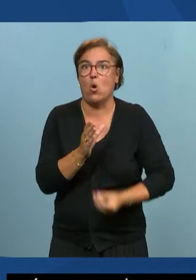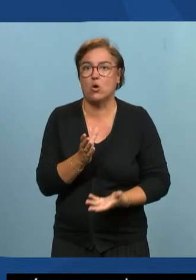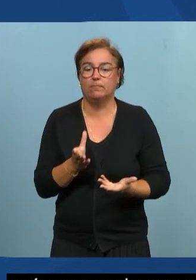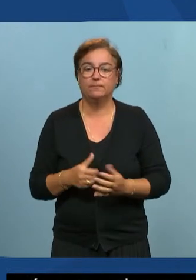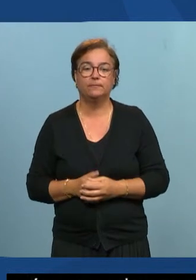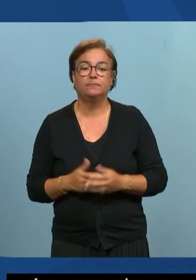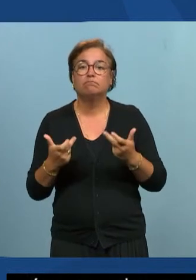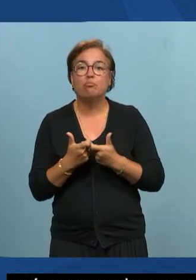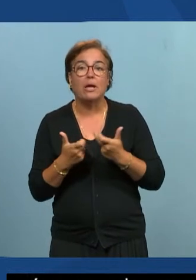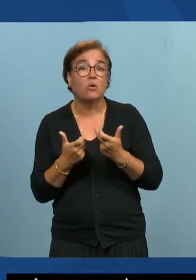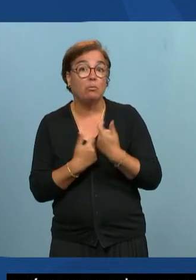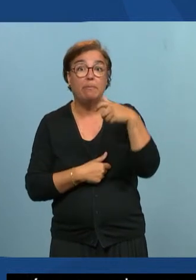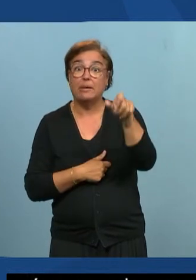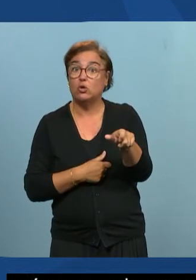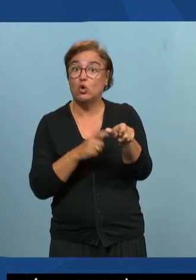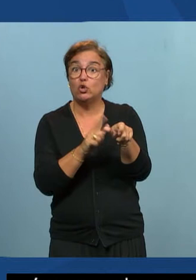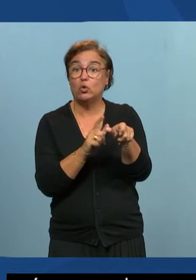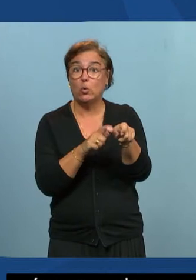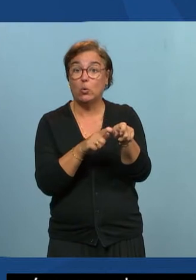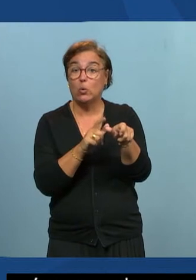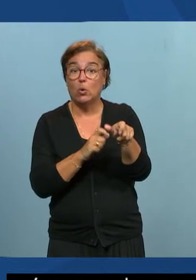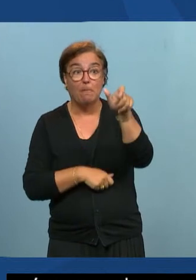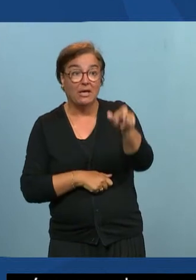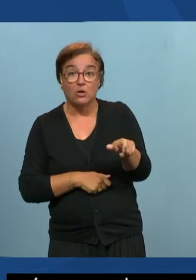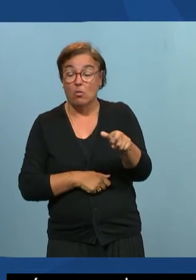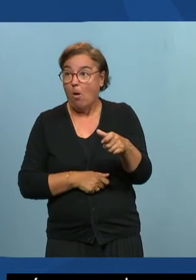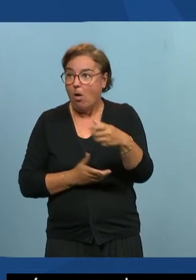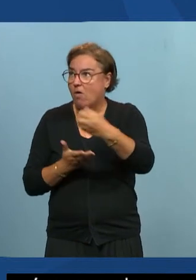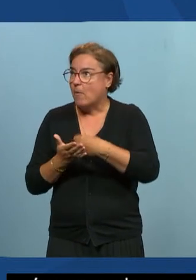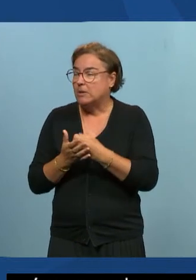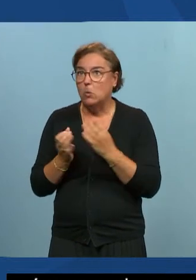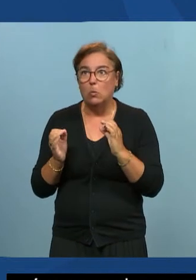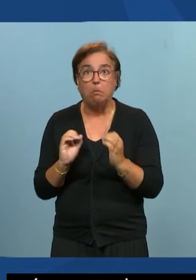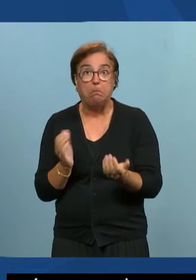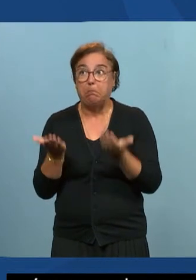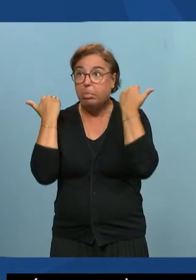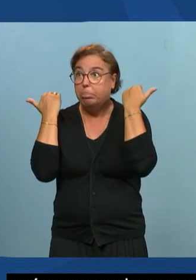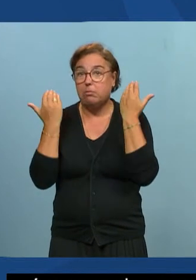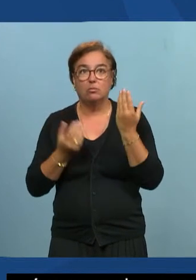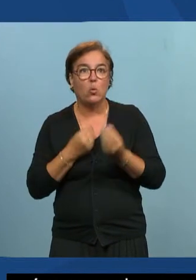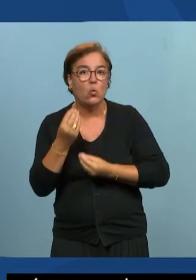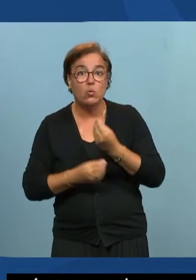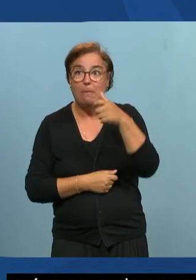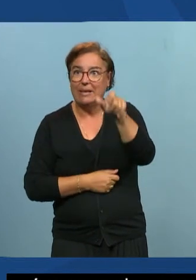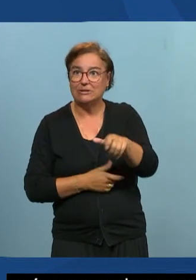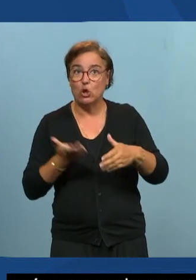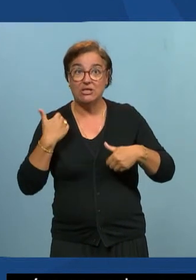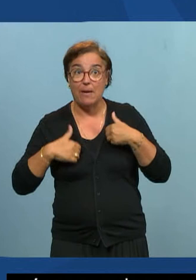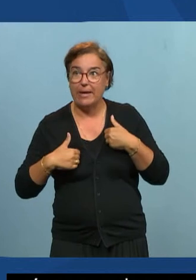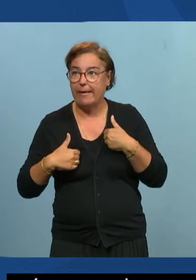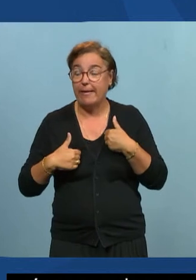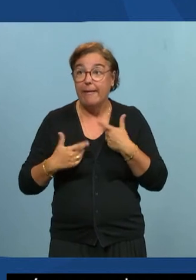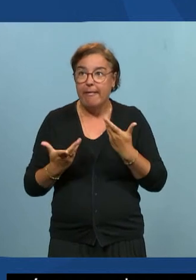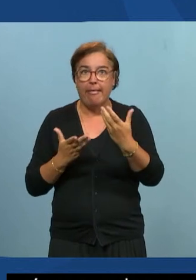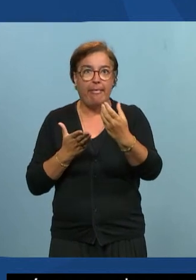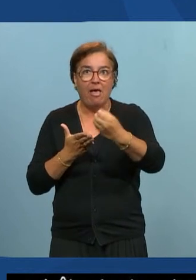Ça peut être des gens, des personnes qui n'ont pas eu l'information parce qu'elle n'est pas passée. Ça peut aussi être des personnes handicapées qui n'ont pas eu l'information